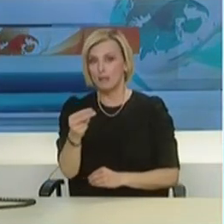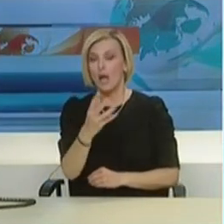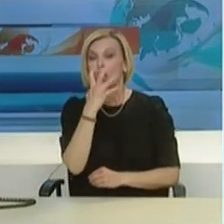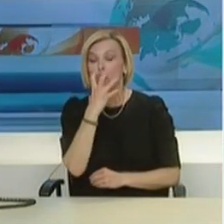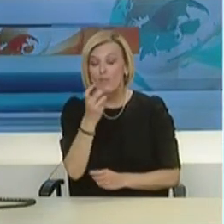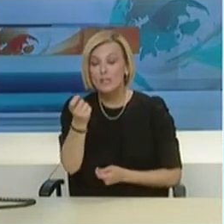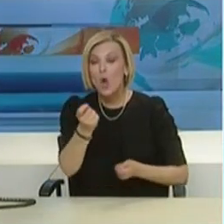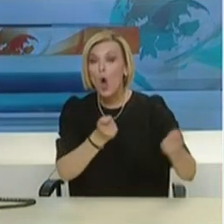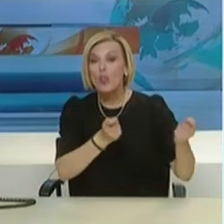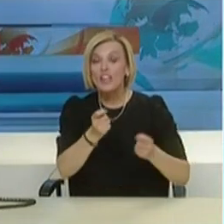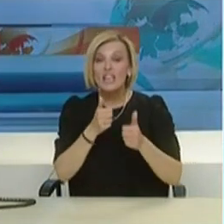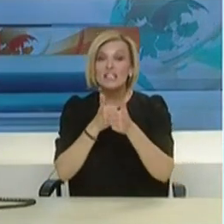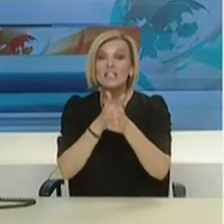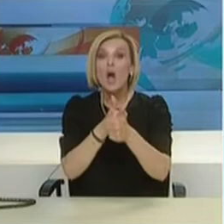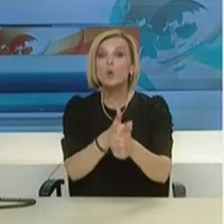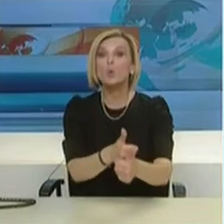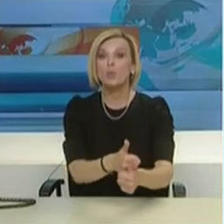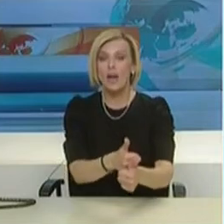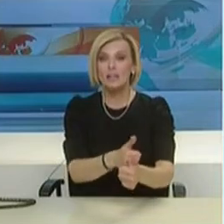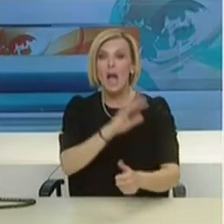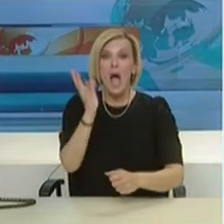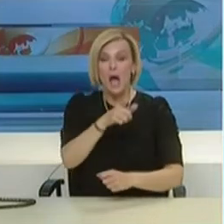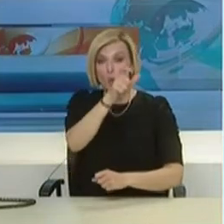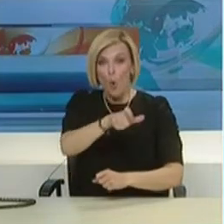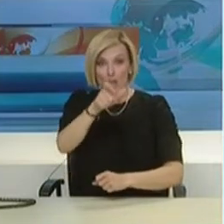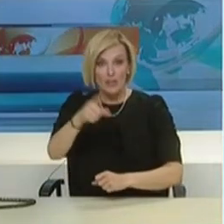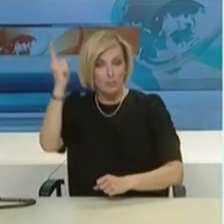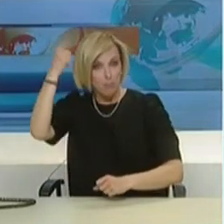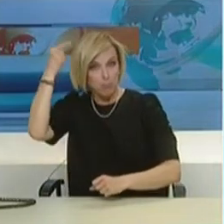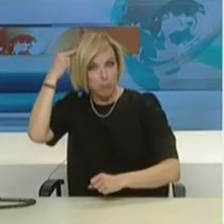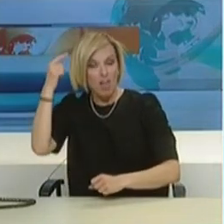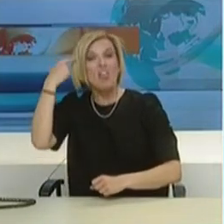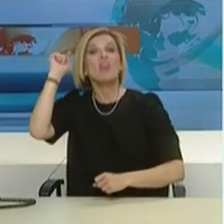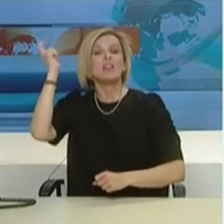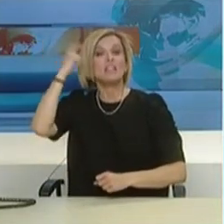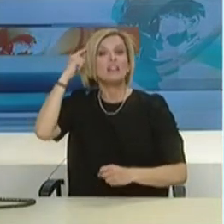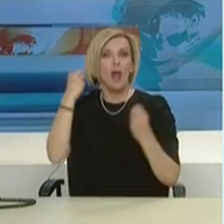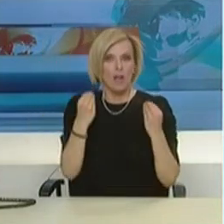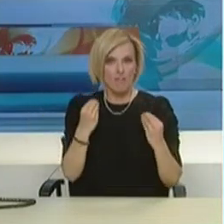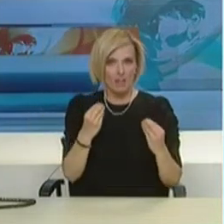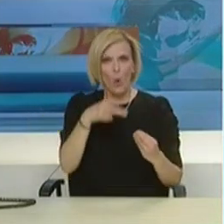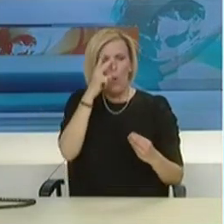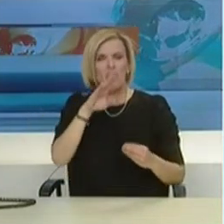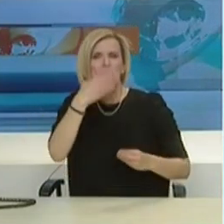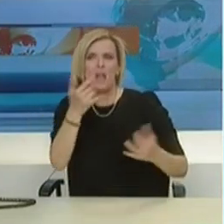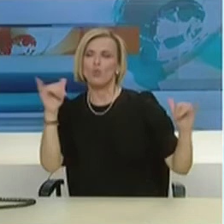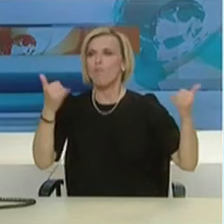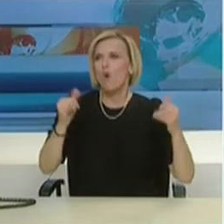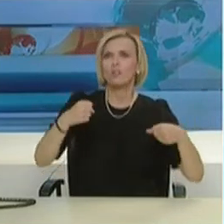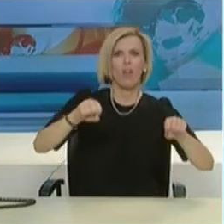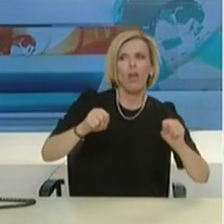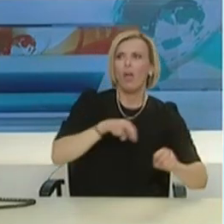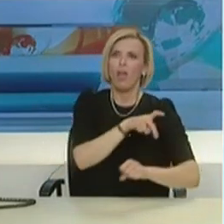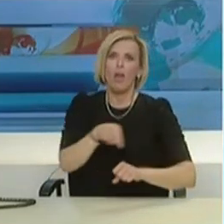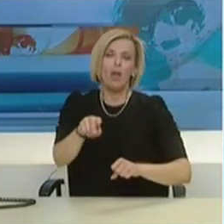οδηγίες που έχουν. Εάν ο καθένας δεν τον αντιλαμβάνεται και έχουμε κινητικότητα περιττή προφανώς κάθε άλλο μέτρο